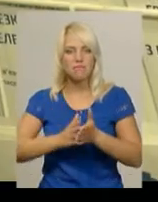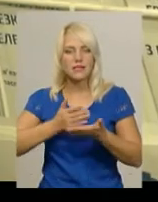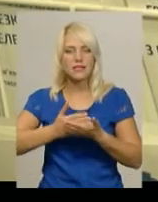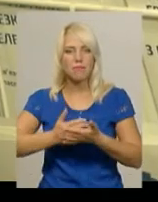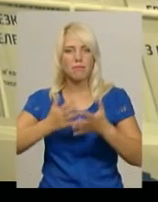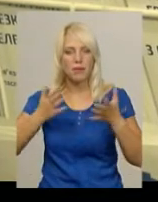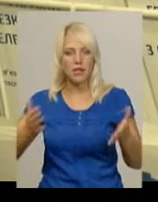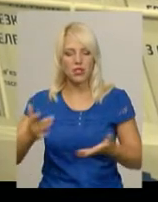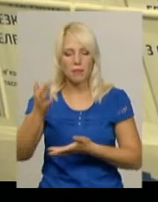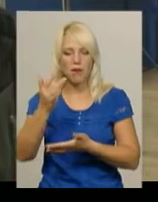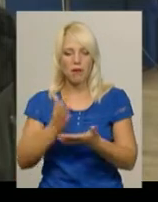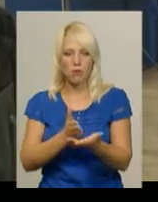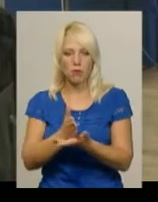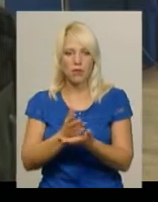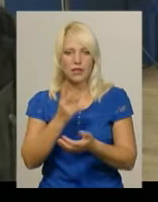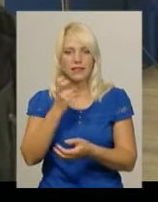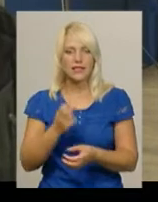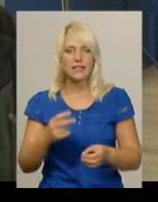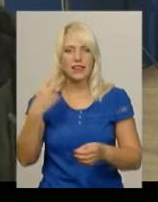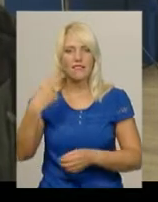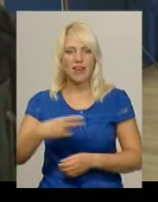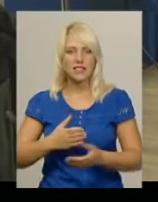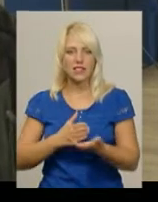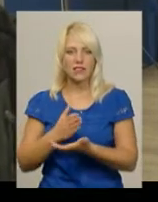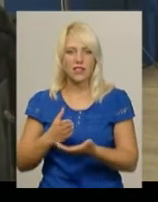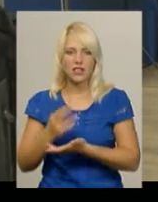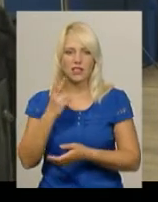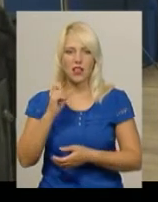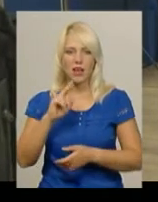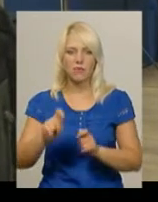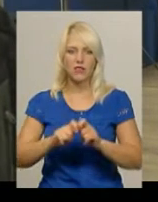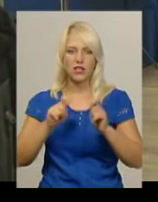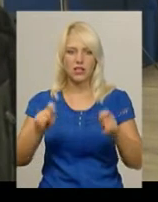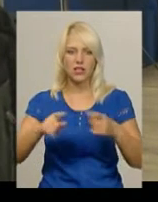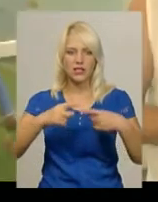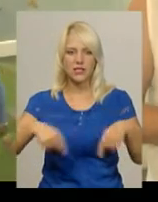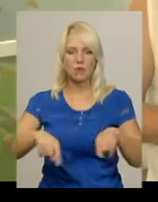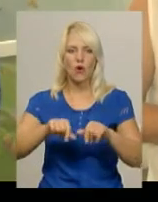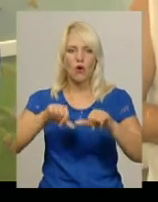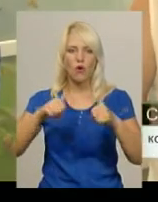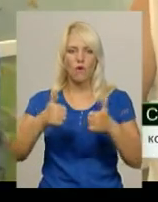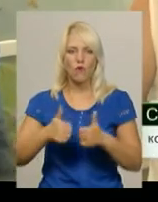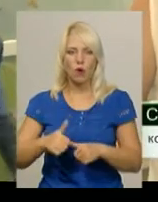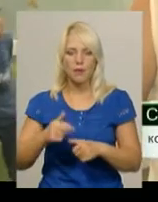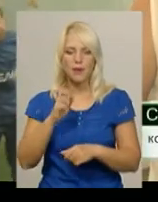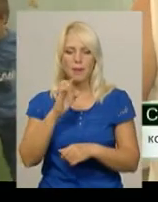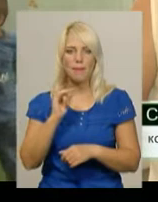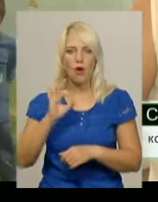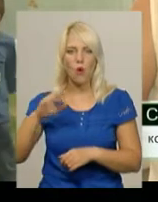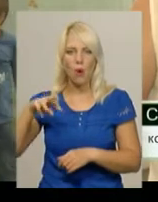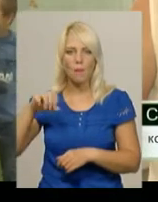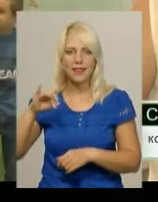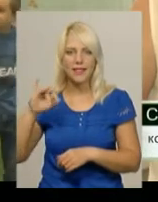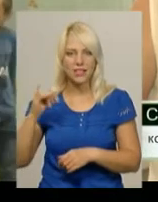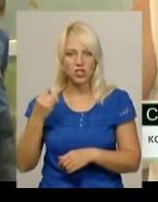їх 228 видів. Сьогодні в Хмельницькому ЦНАПі відкрили сектор з оформлення біометричних документів. У секторі з оформлення біометричних